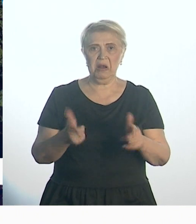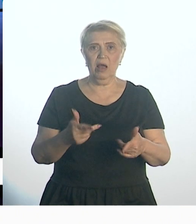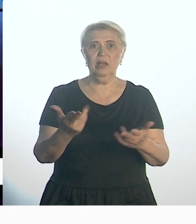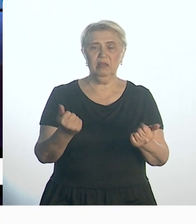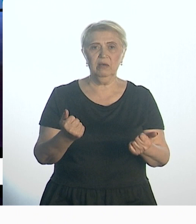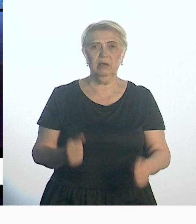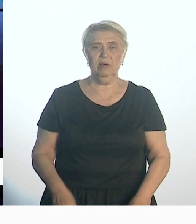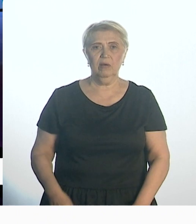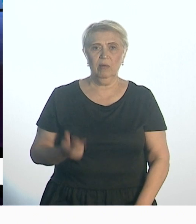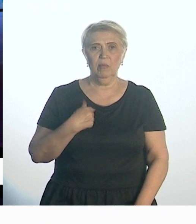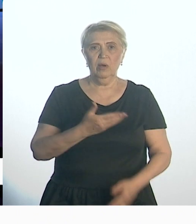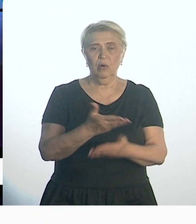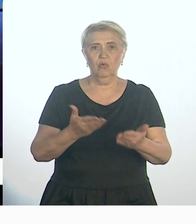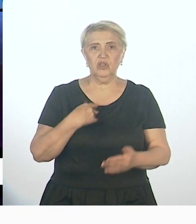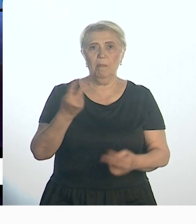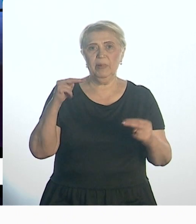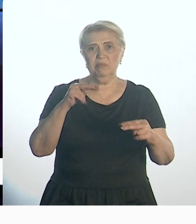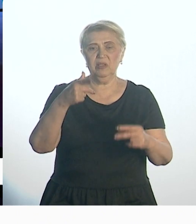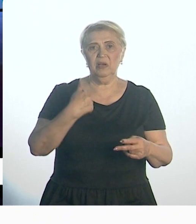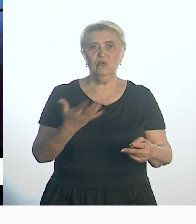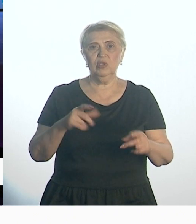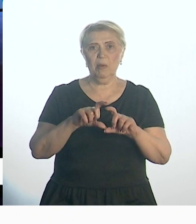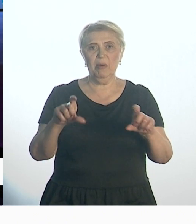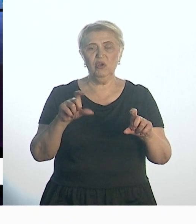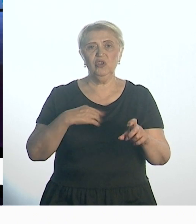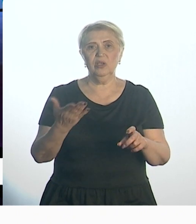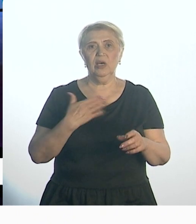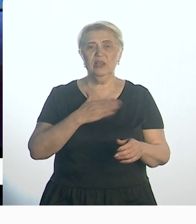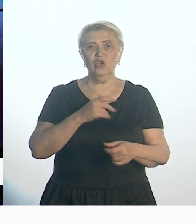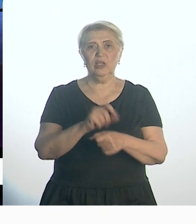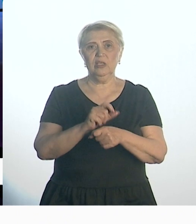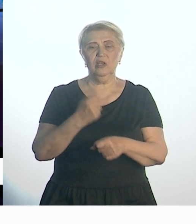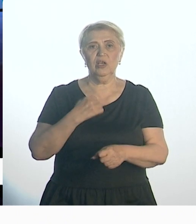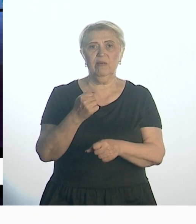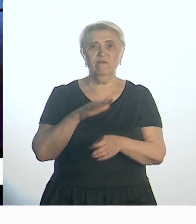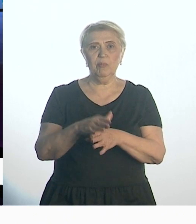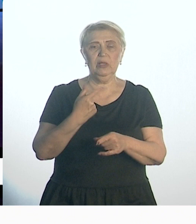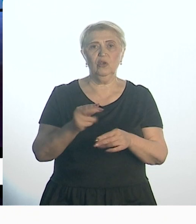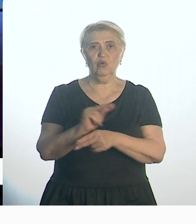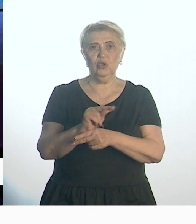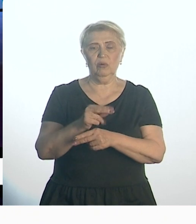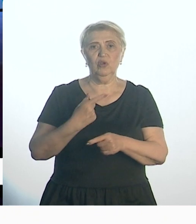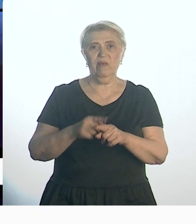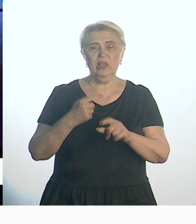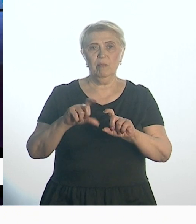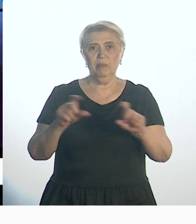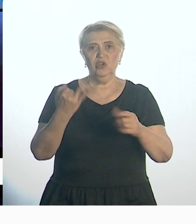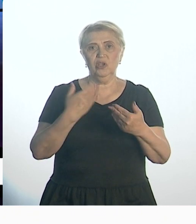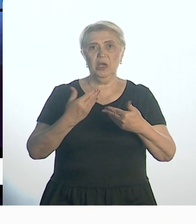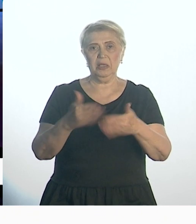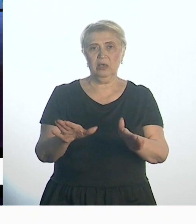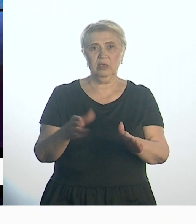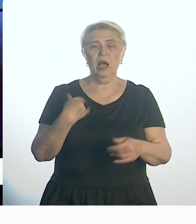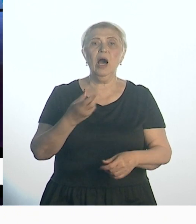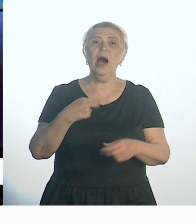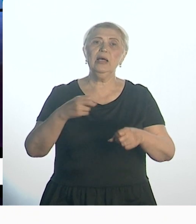реальный. Мы уже присмотрели помещение. Наша задача выполнить ремонт в этом помещении и открыть. А